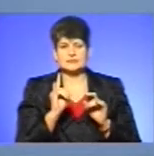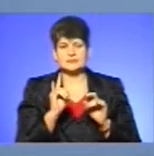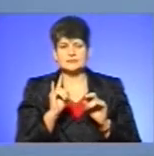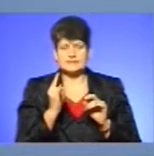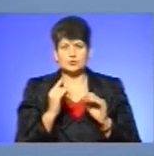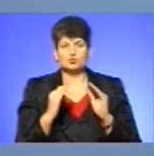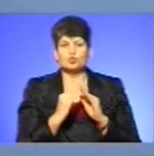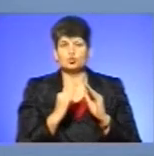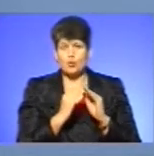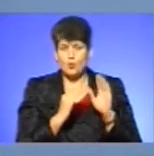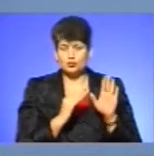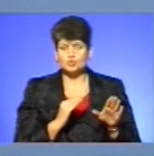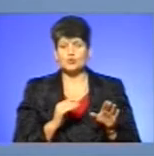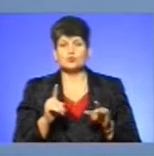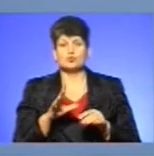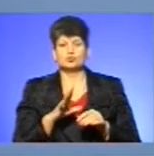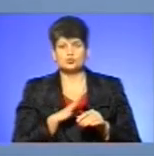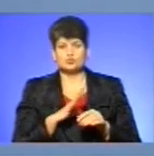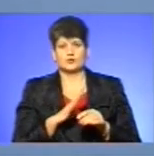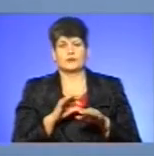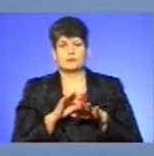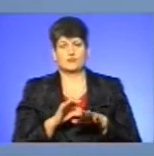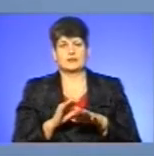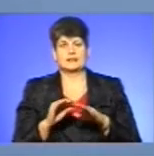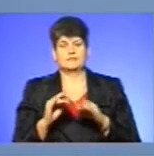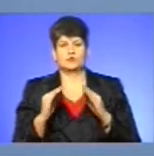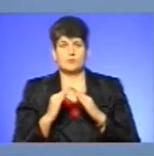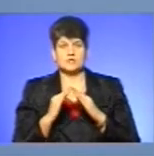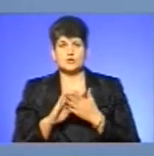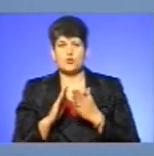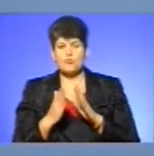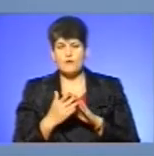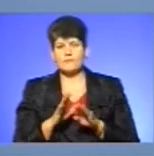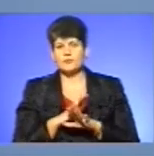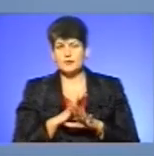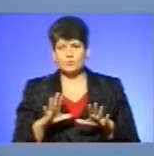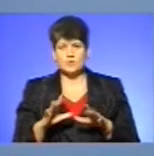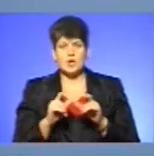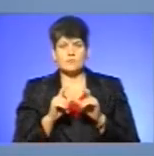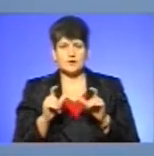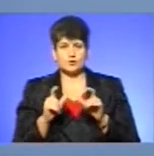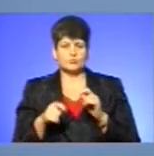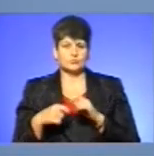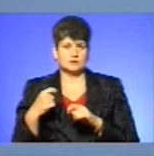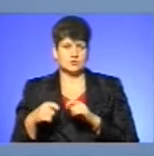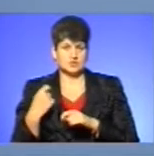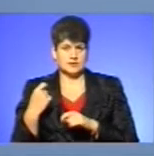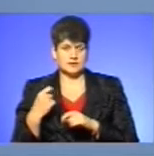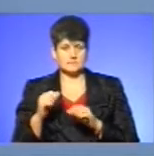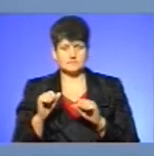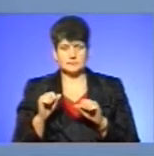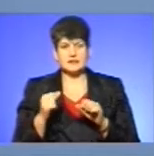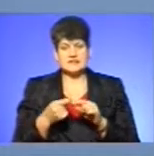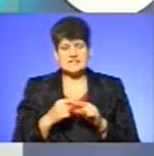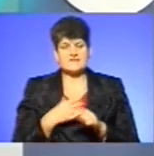пробували в домашніх умовах, або не стали об'єктами злочинних посягань, це надзвичайно